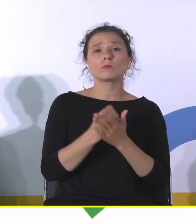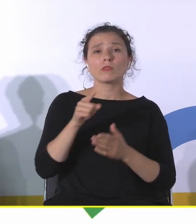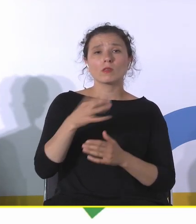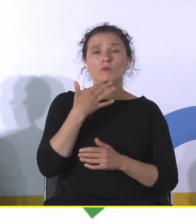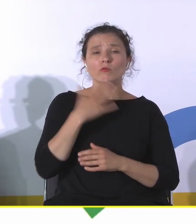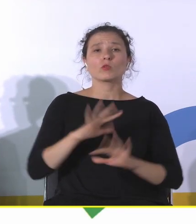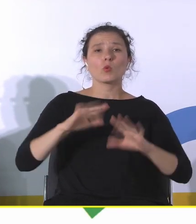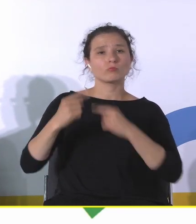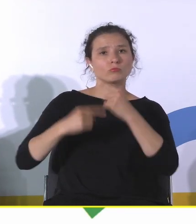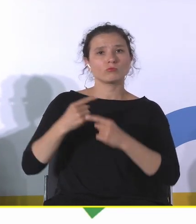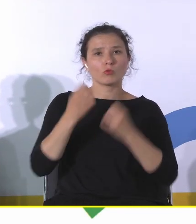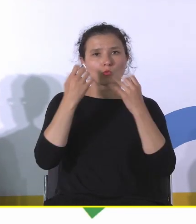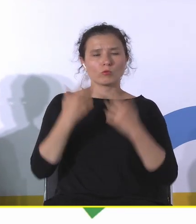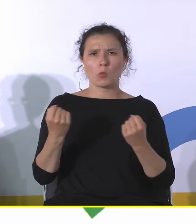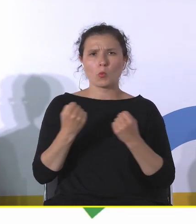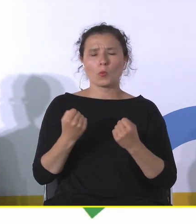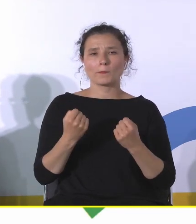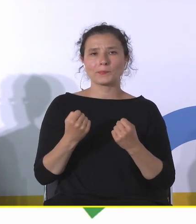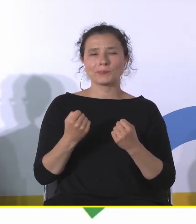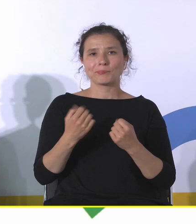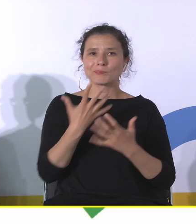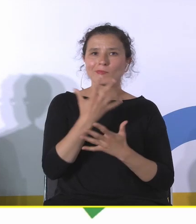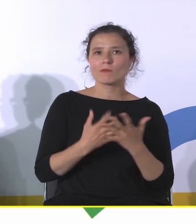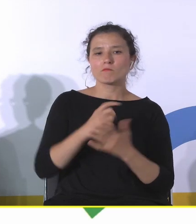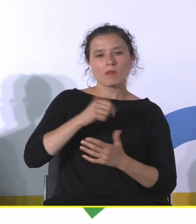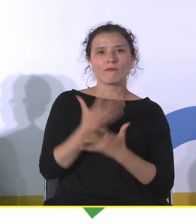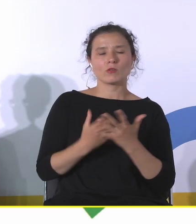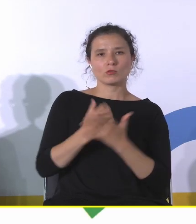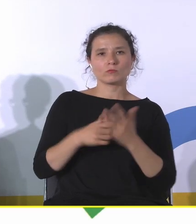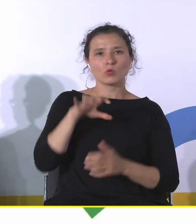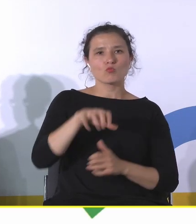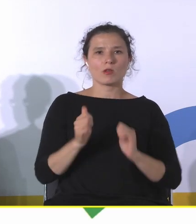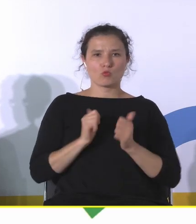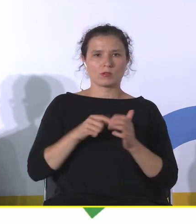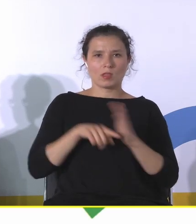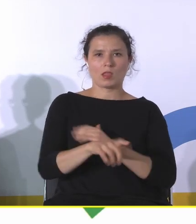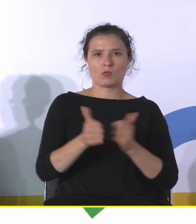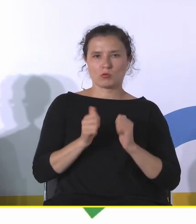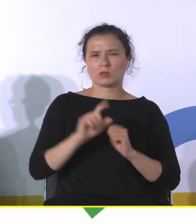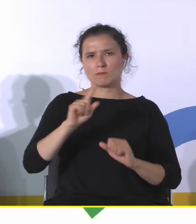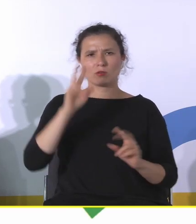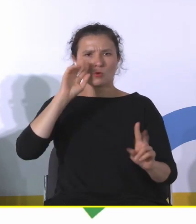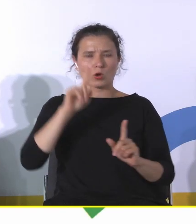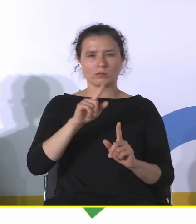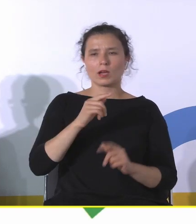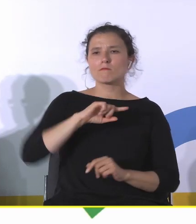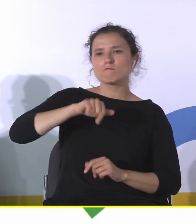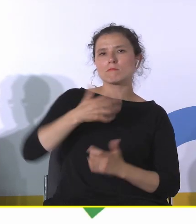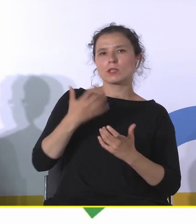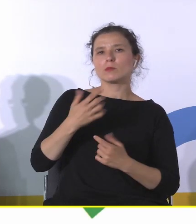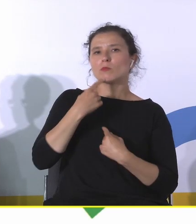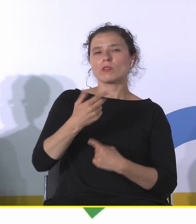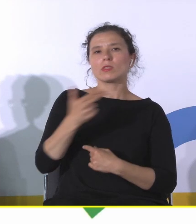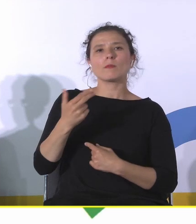mocno wykorzystujemy w turystyce. Że to jest pierwsze skojarzenie, jeśli my chcemy powiedzieć o wykorzystaniu